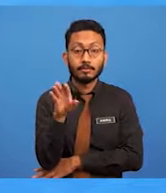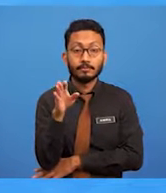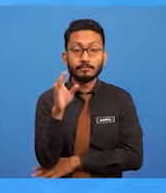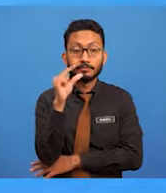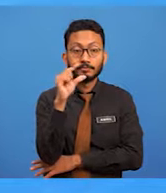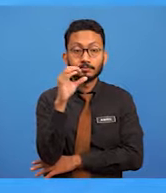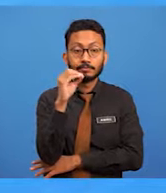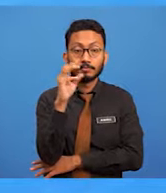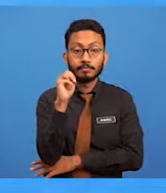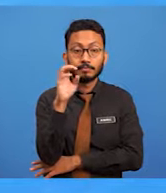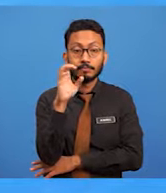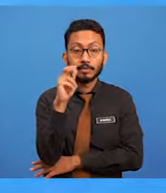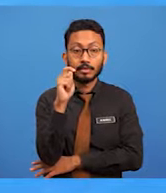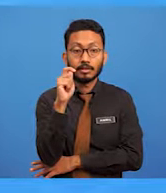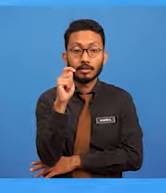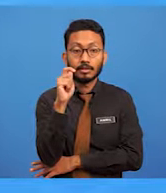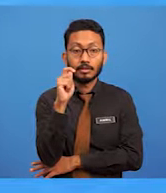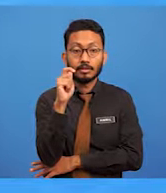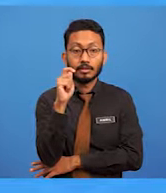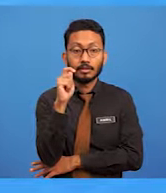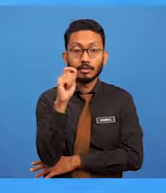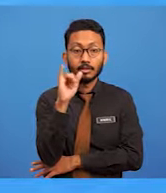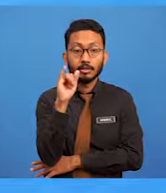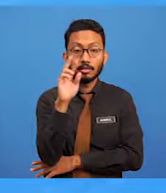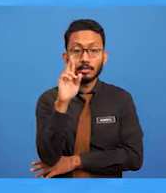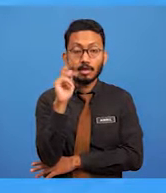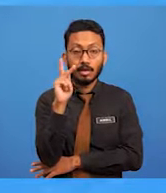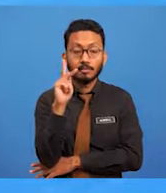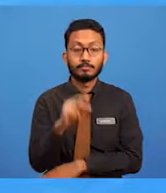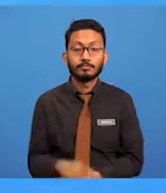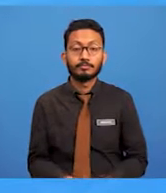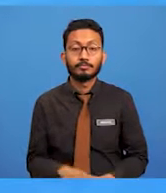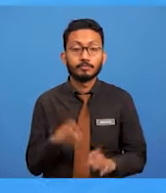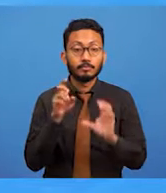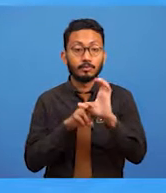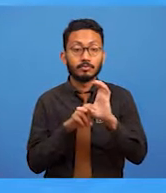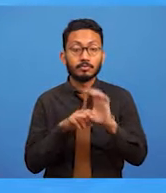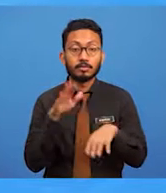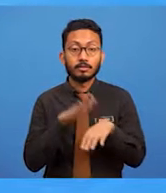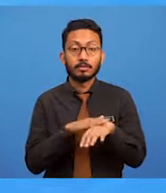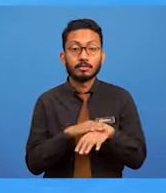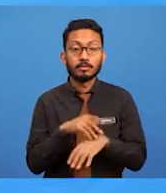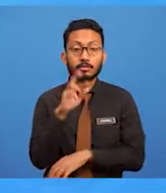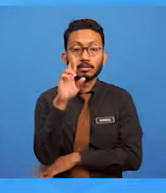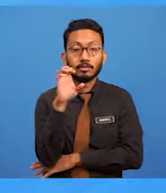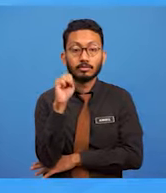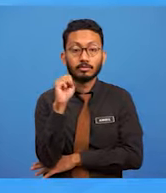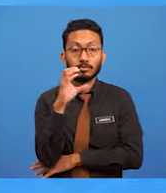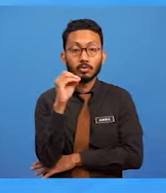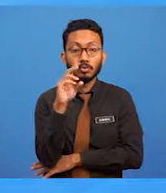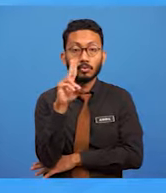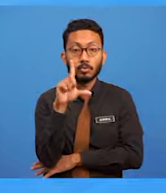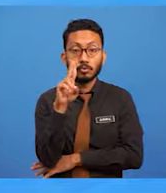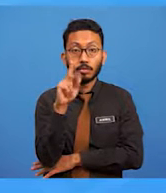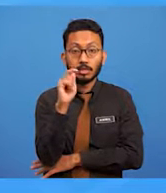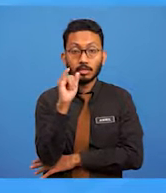grafik vector tidak bergantung kepada resolution seperti yang saya katakan tadi